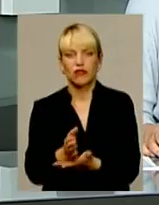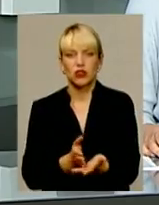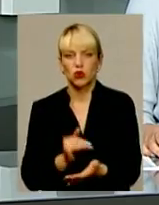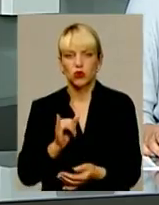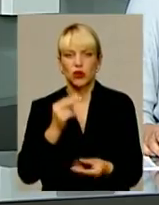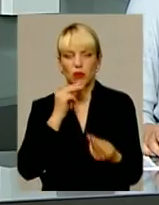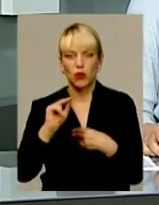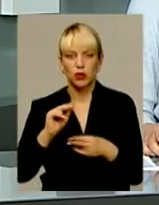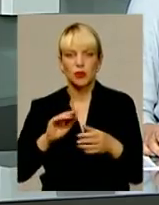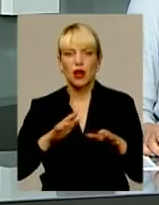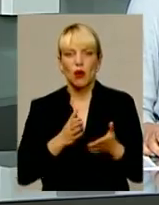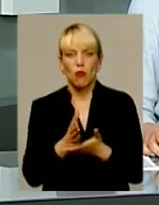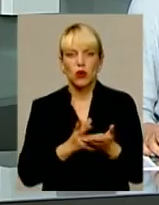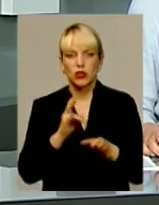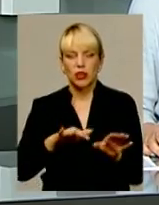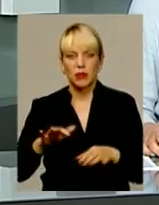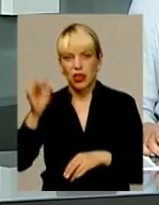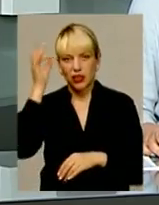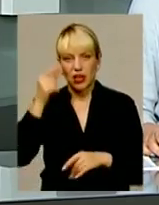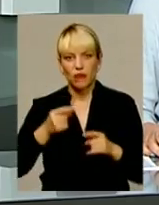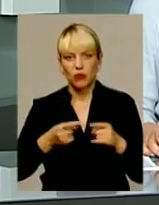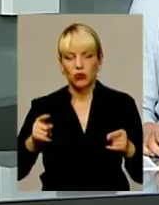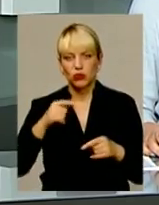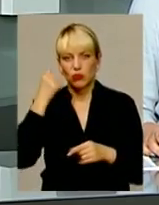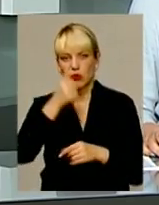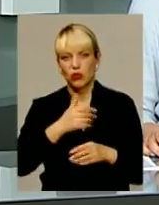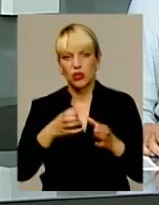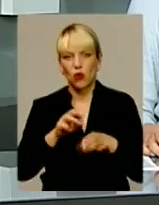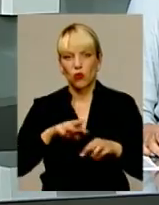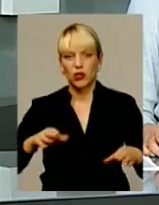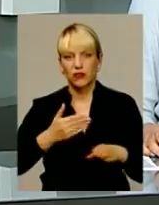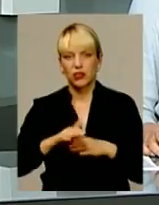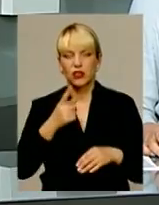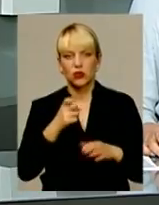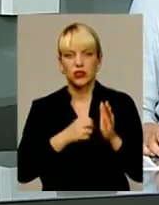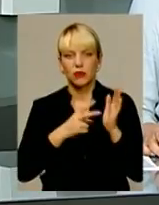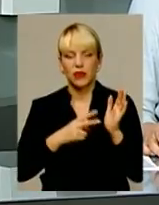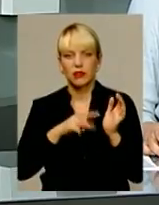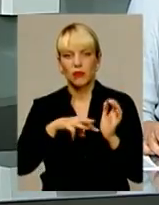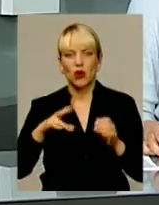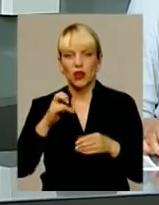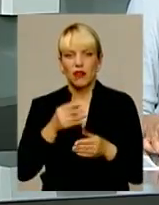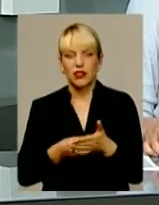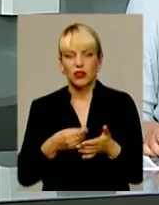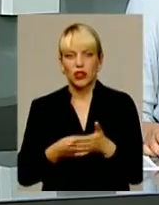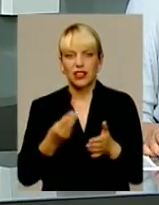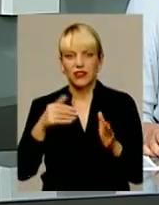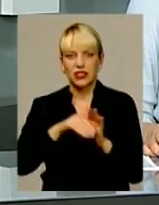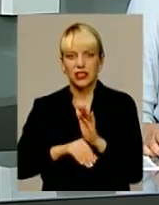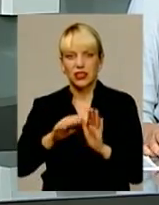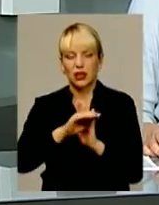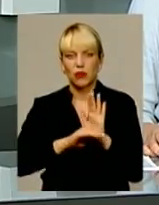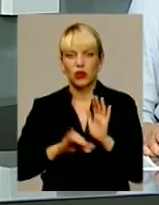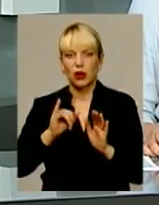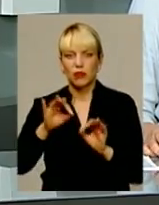поліпшення послуг на місцях. Нагадаю, у поточному році уряд виділив 117 мільйонів на фінансування інвестиційних програм